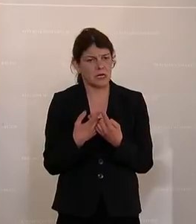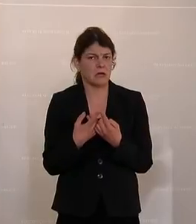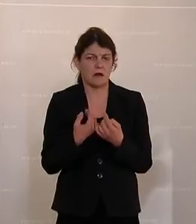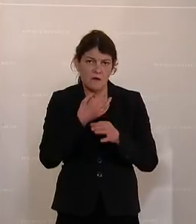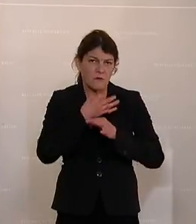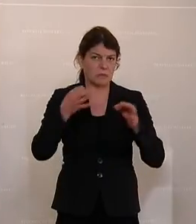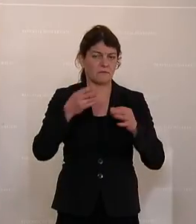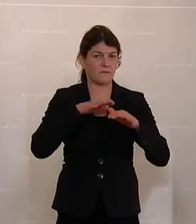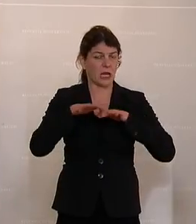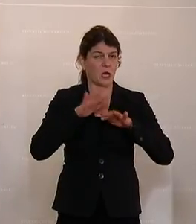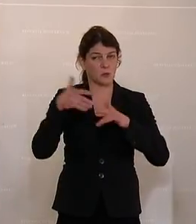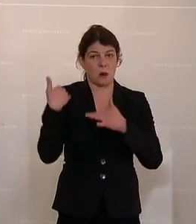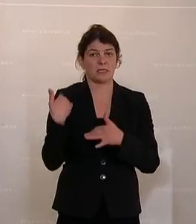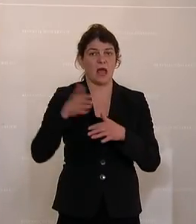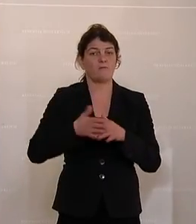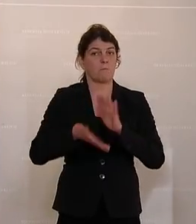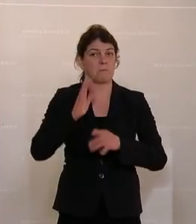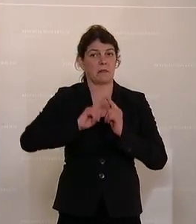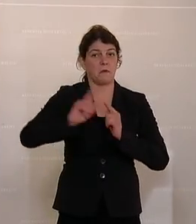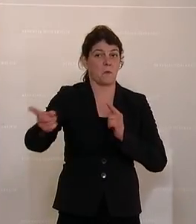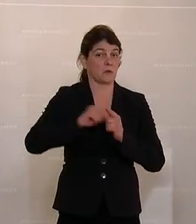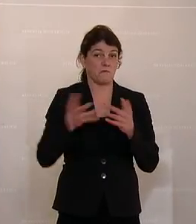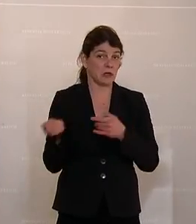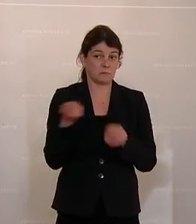Verkehrsüberlastung auf der Brennerroute gebracht.